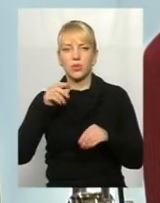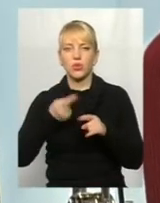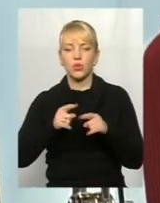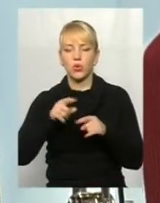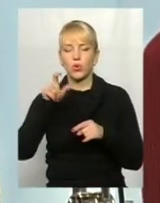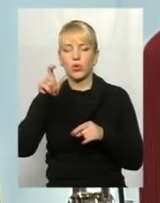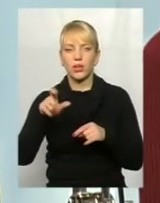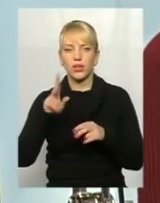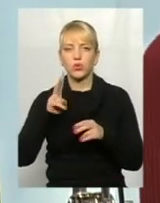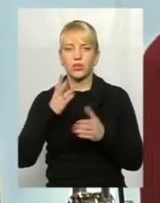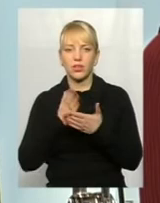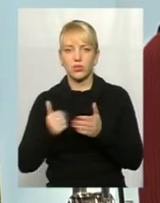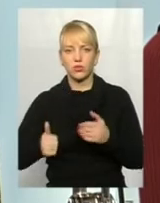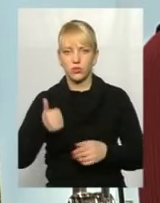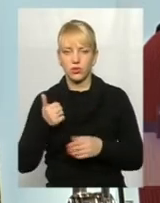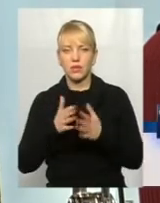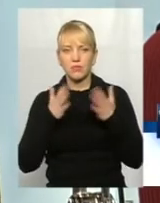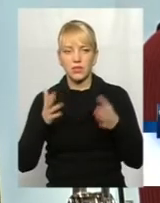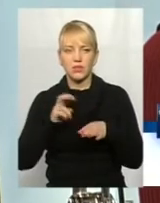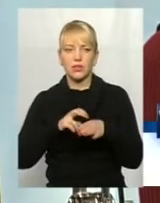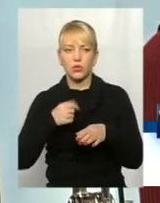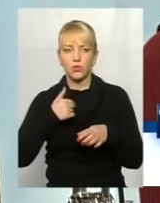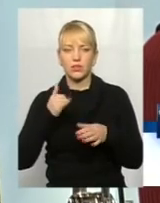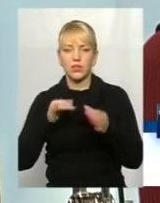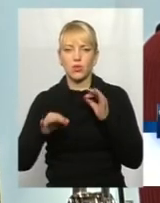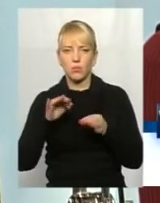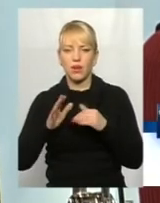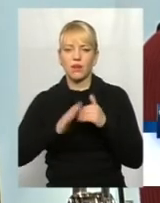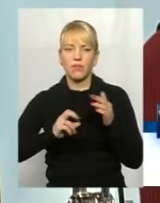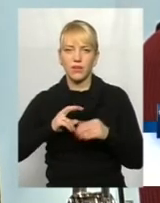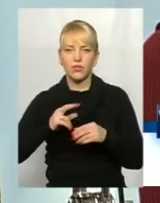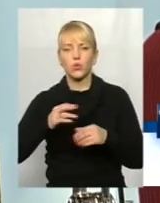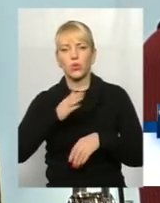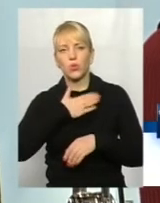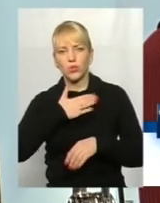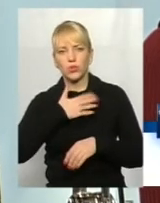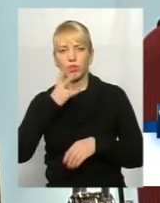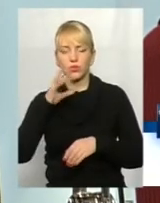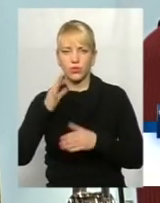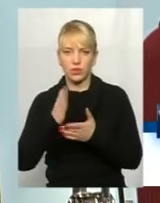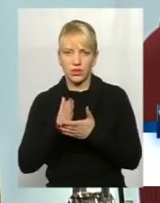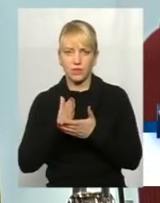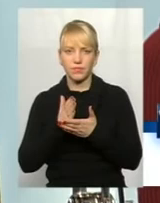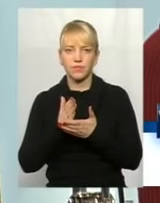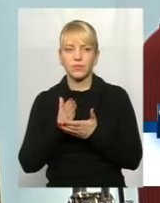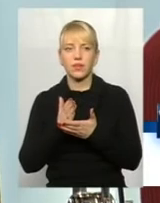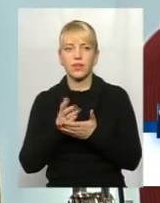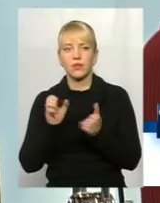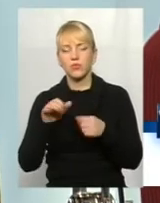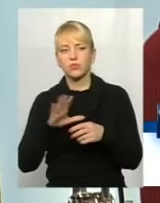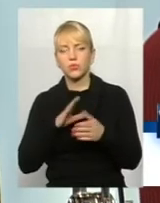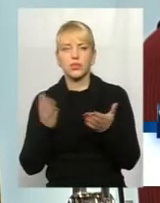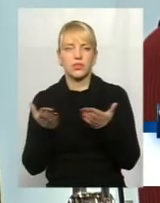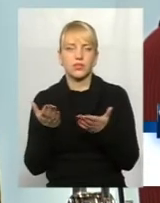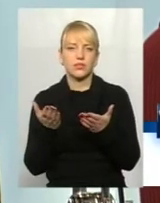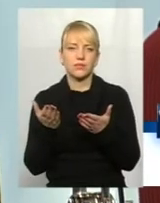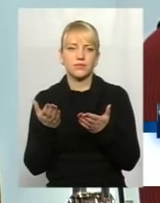достойний. Тому що, ви знаєте, більшість лікарів у нас нормальних, кваліфікованих, людяних, але є, звичайно, можуть бути якісь певні